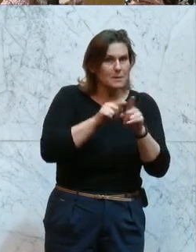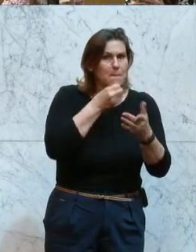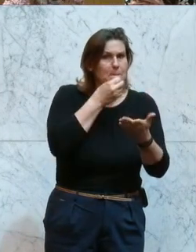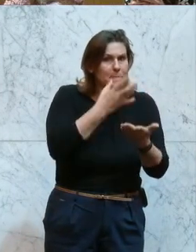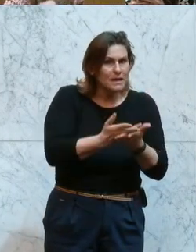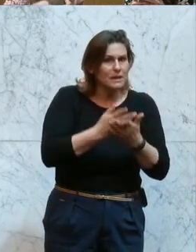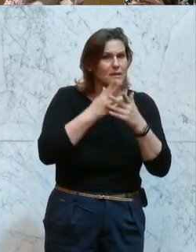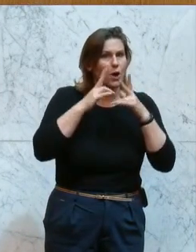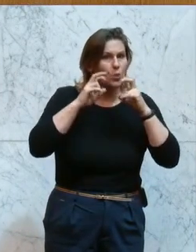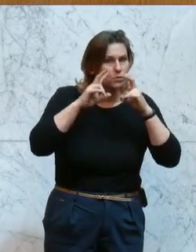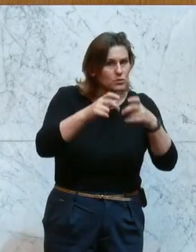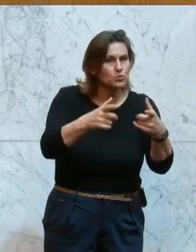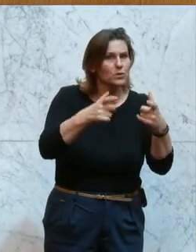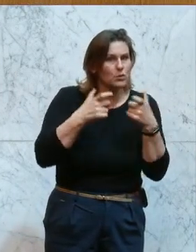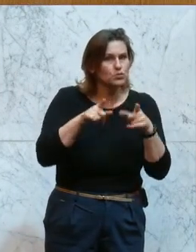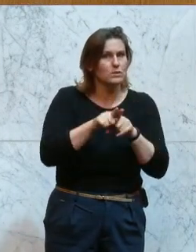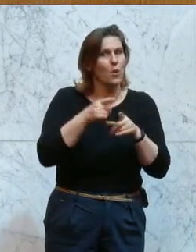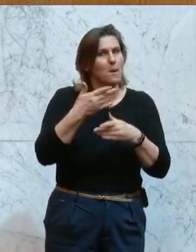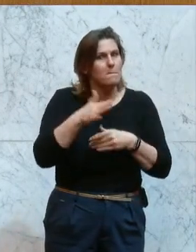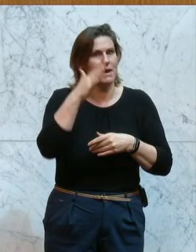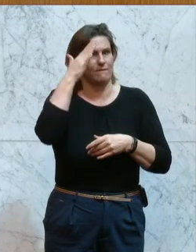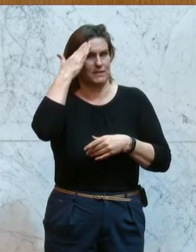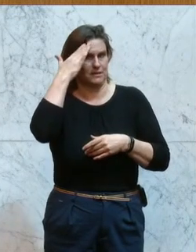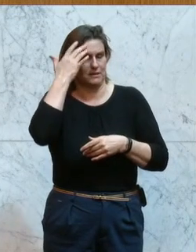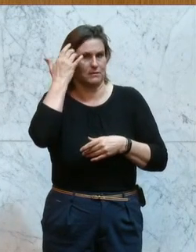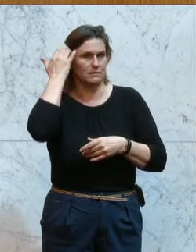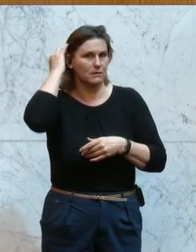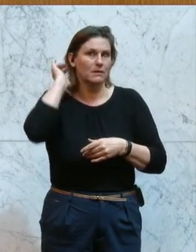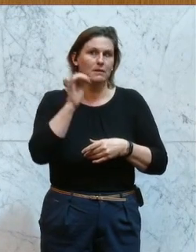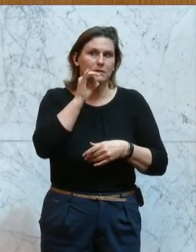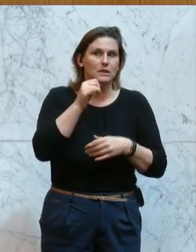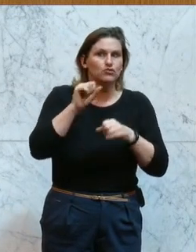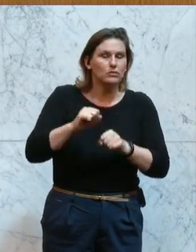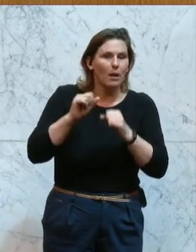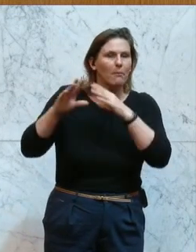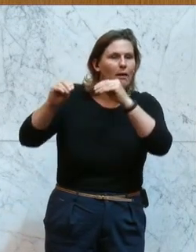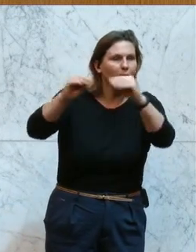Untersuchungsausschuss. Dann wissen Sie ein bisschen mehr. Dann sind Sie nicht auf Hörensagen angewiesen.